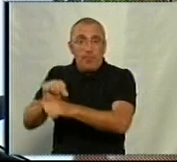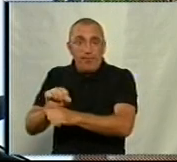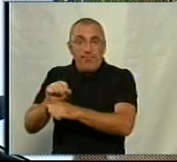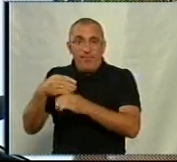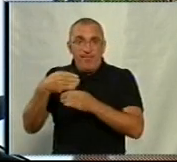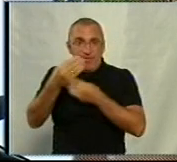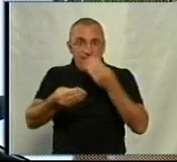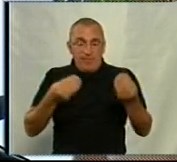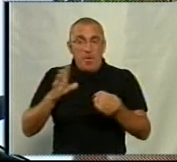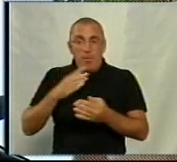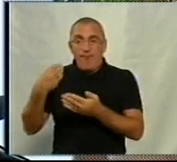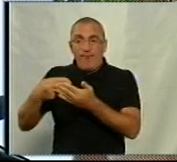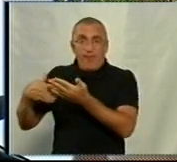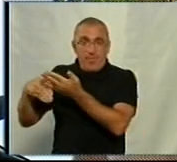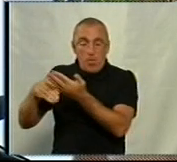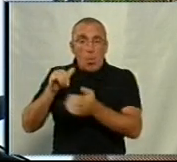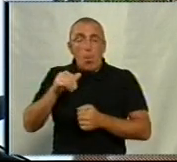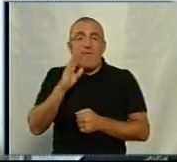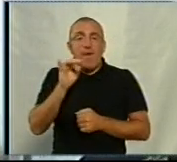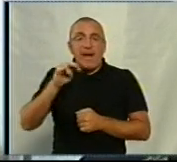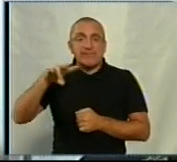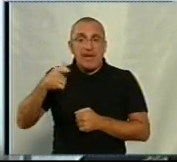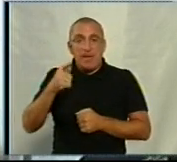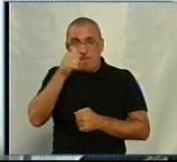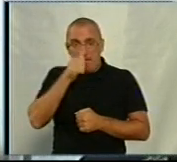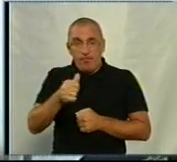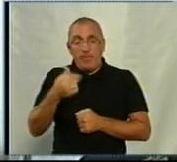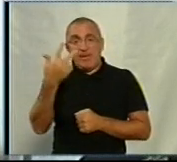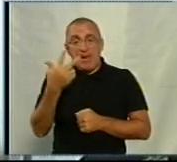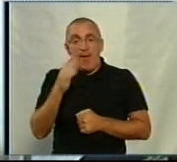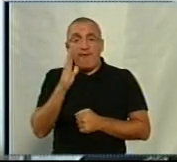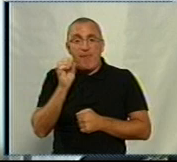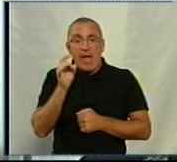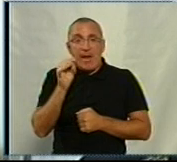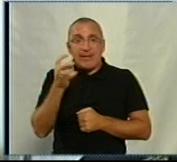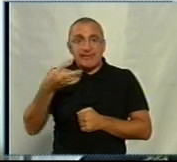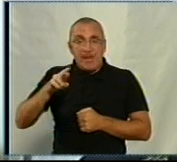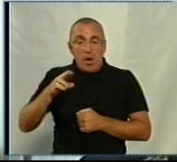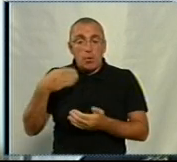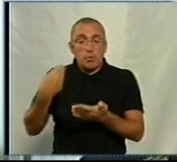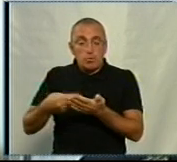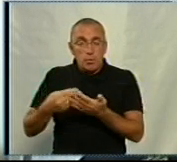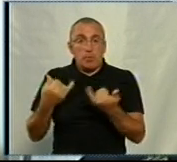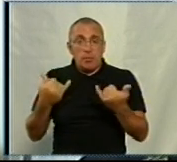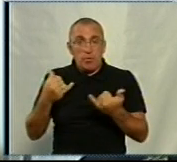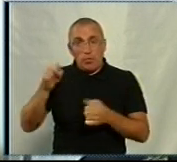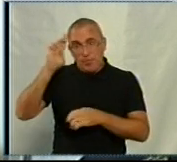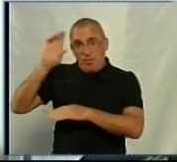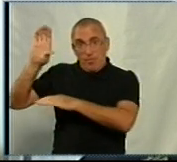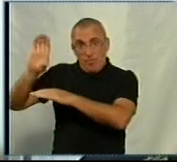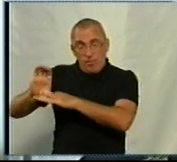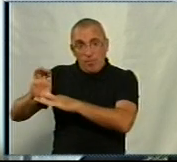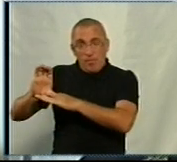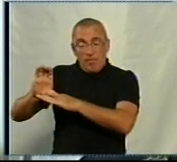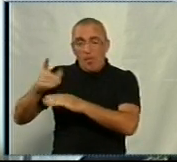які були профінансовані у вересні. Тобто 3 вересня сума на сьогодні державним казначейством